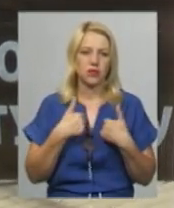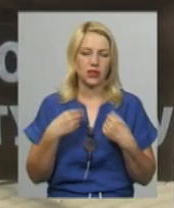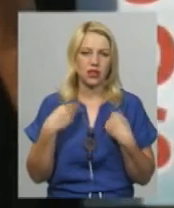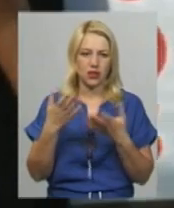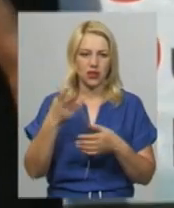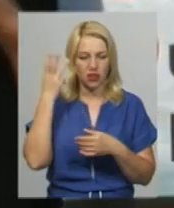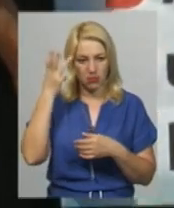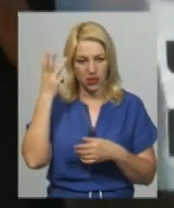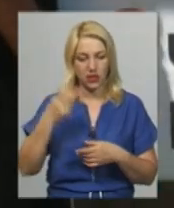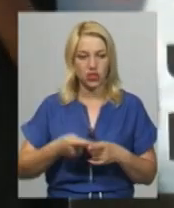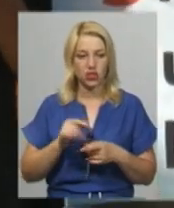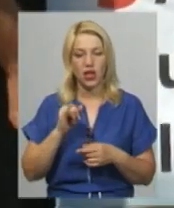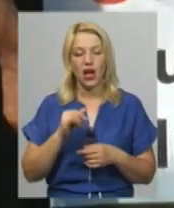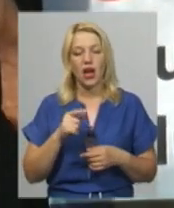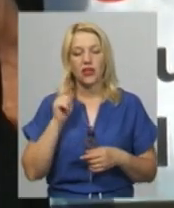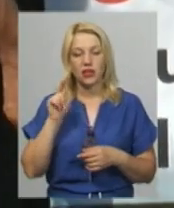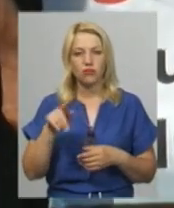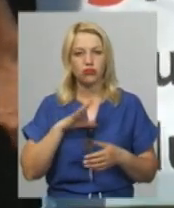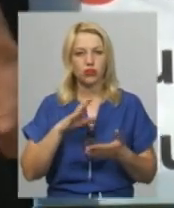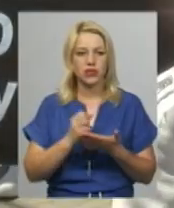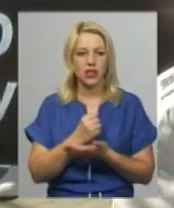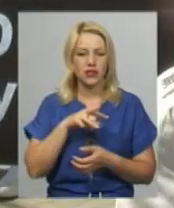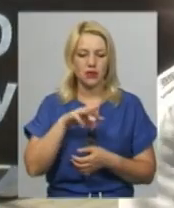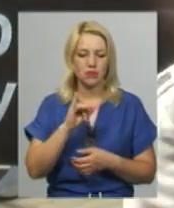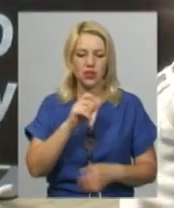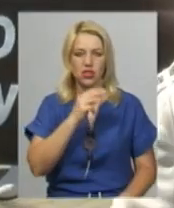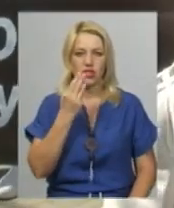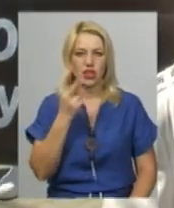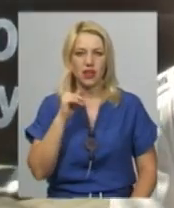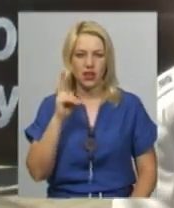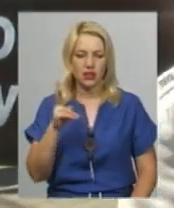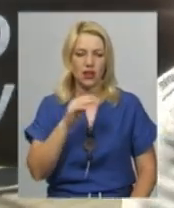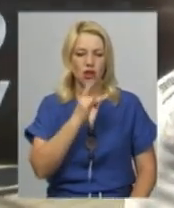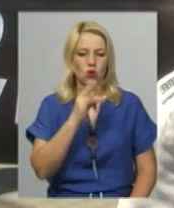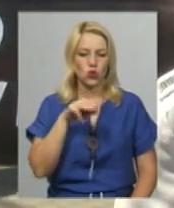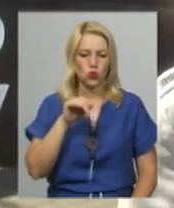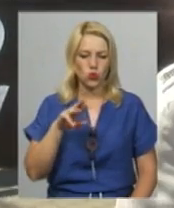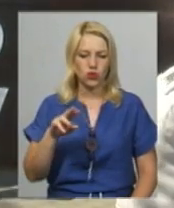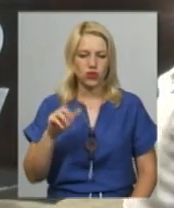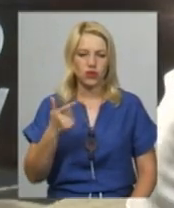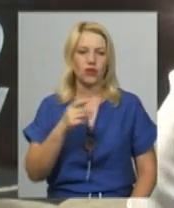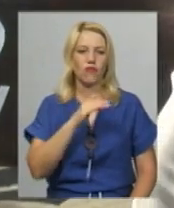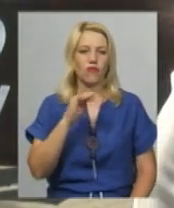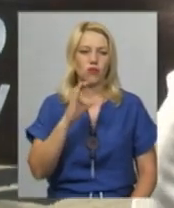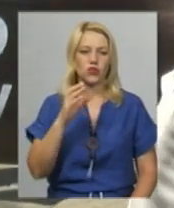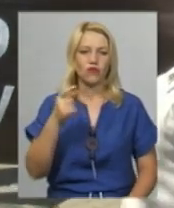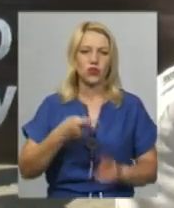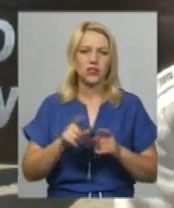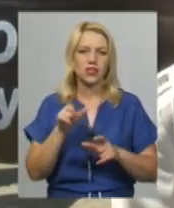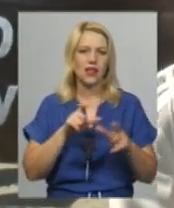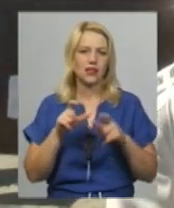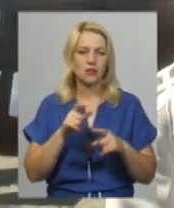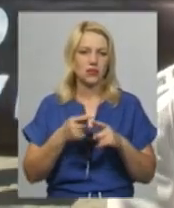Хмельниччина. А в тих аналізах було знайдено миш'як, було знайдено ртуть, був знайдений фосфор, марганець. Там такі складні, страшні хімічні